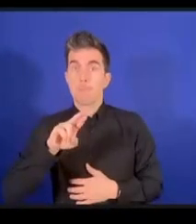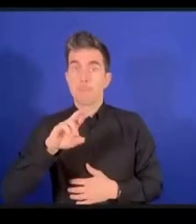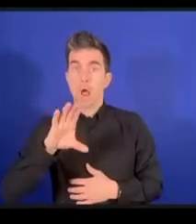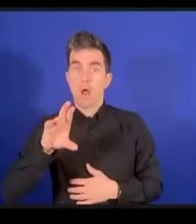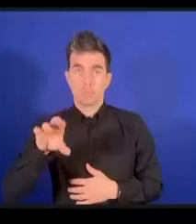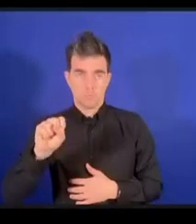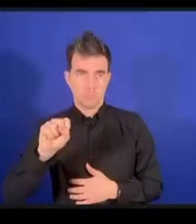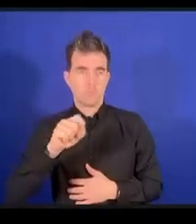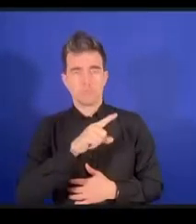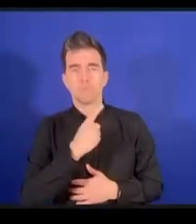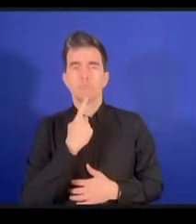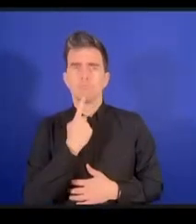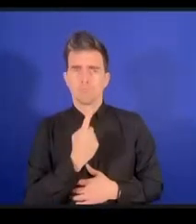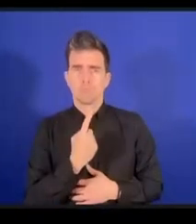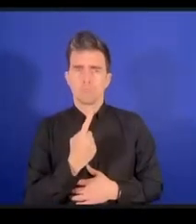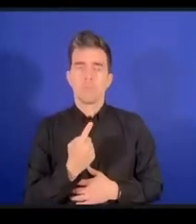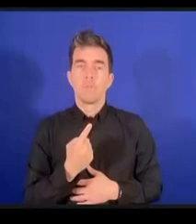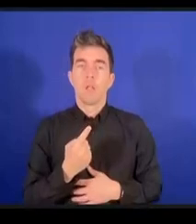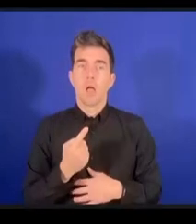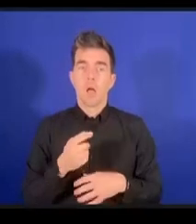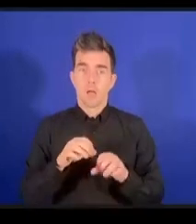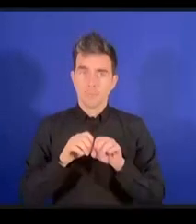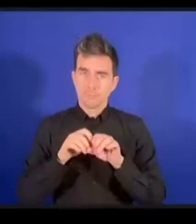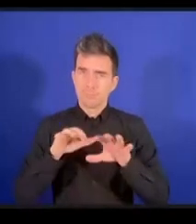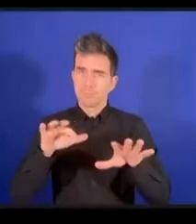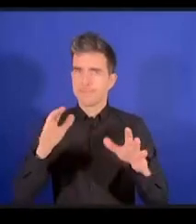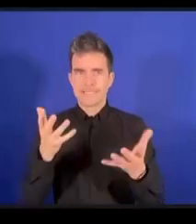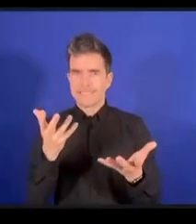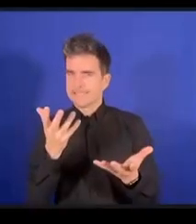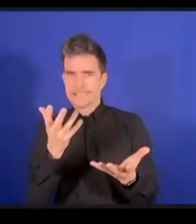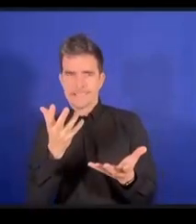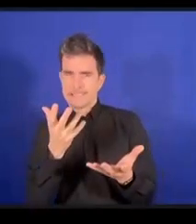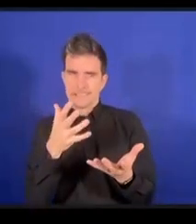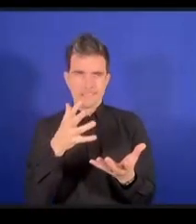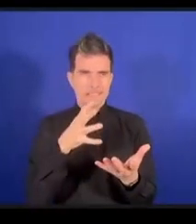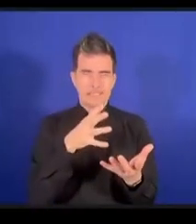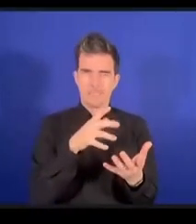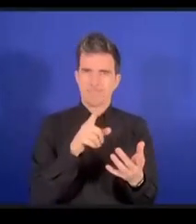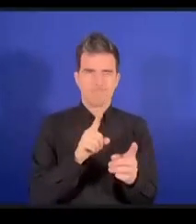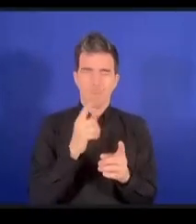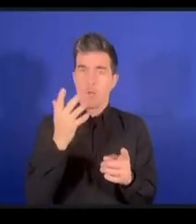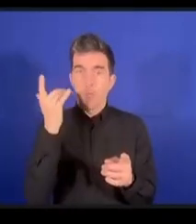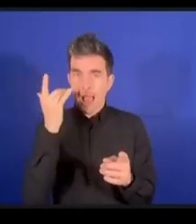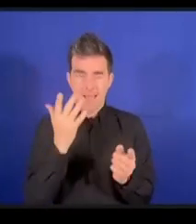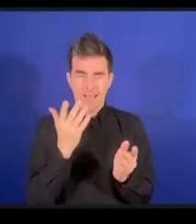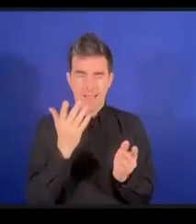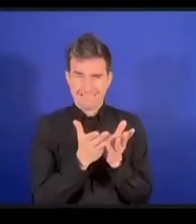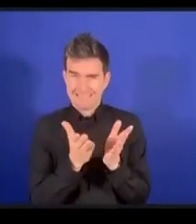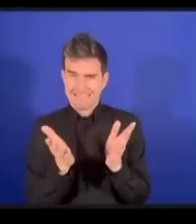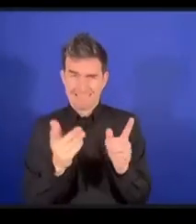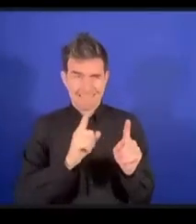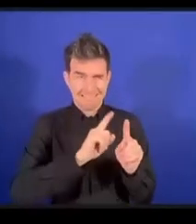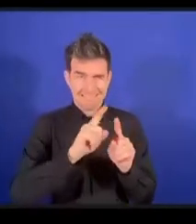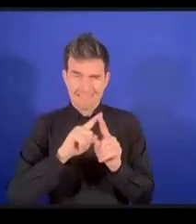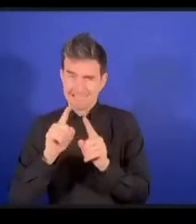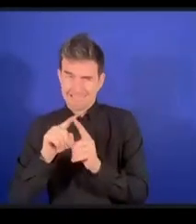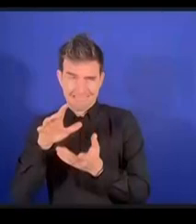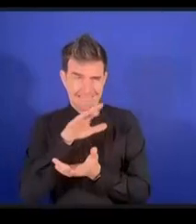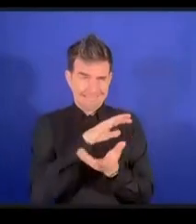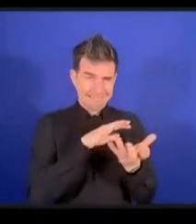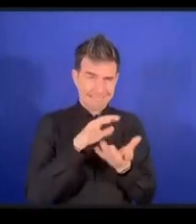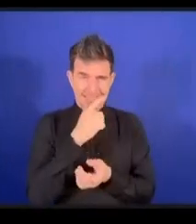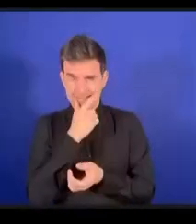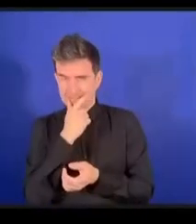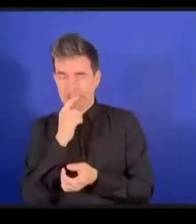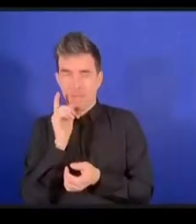nous devons essayer de trouver des moyens de nous rapprocher notamment du secteur privé pour essayer de